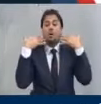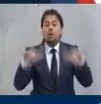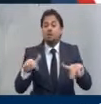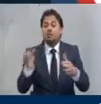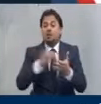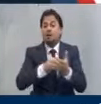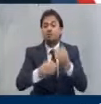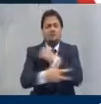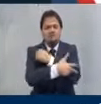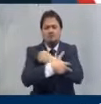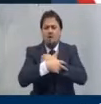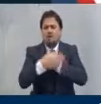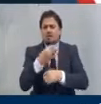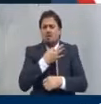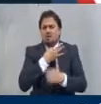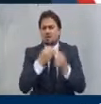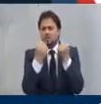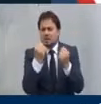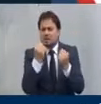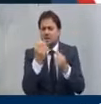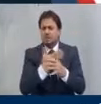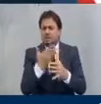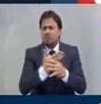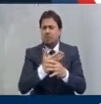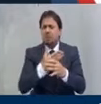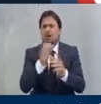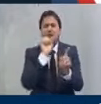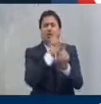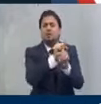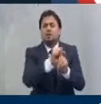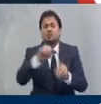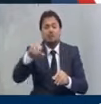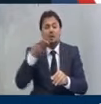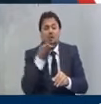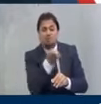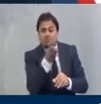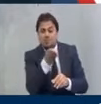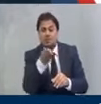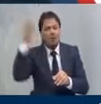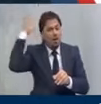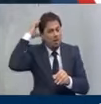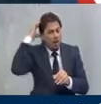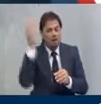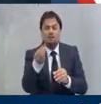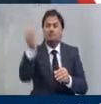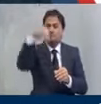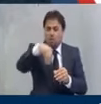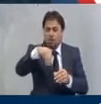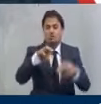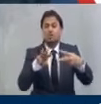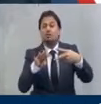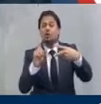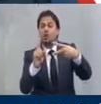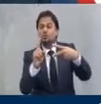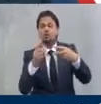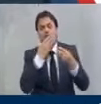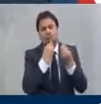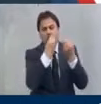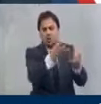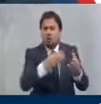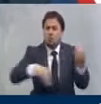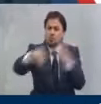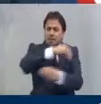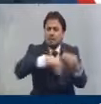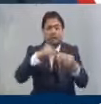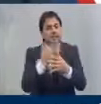الفقيرة عبر إجراءات تتضمن زيادة مخصصات الرعاية الاجتماعية في الموازنة العامة من أجل تعويض الارتفاع